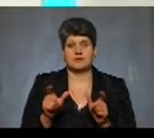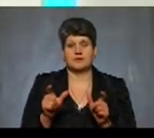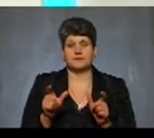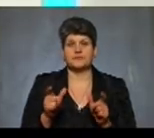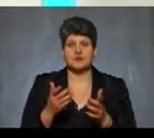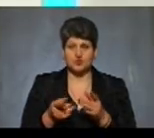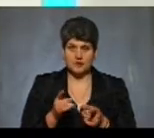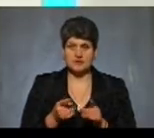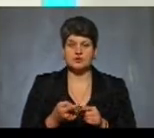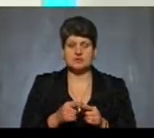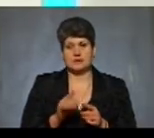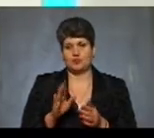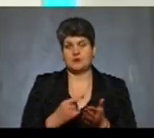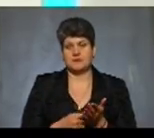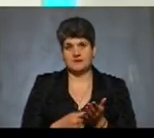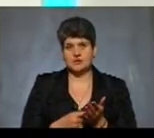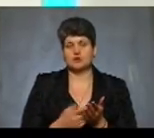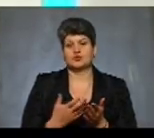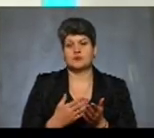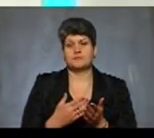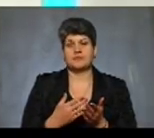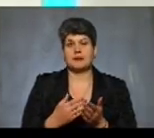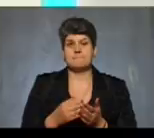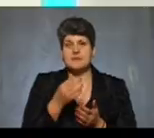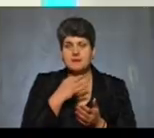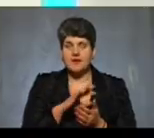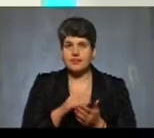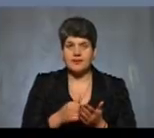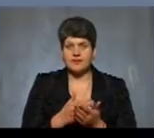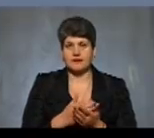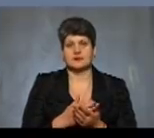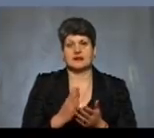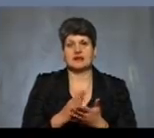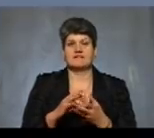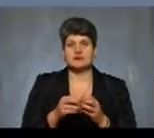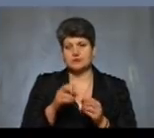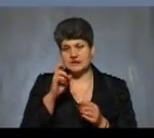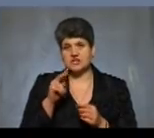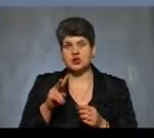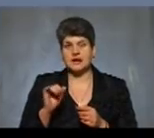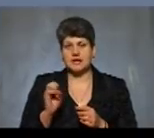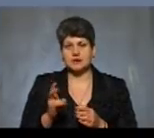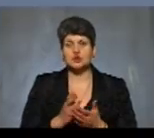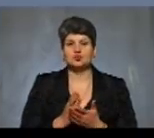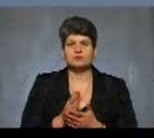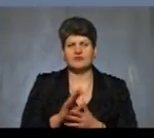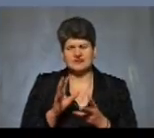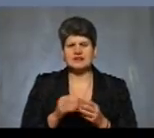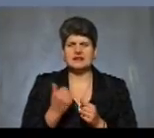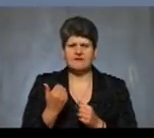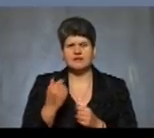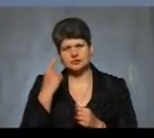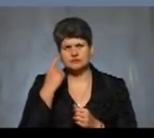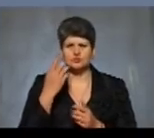Якщо дійсно це буде підтверджено, що препарат неякісний, і є висновок Держлікслужби. Взагалі, на ваш полі, так як навіть